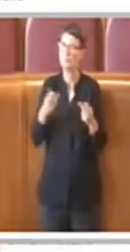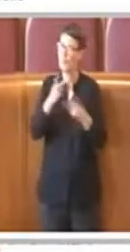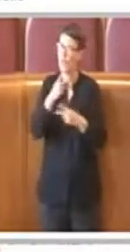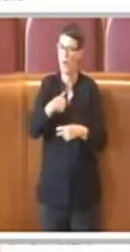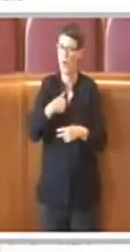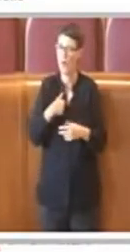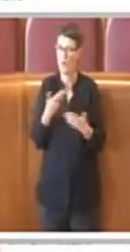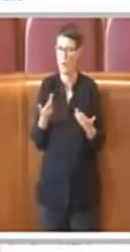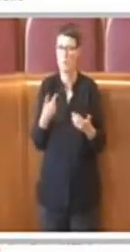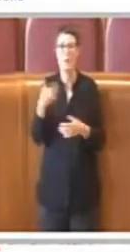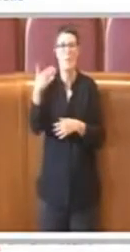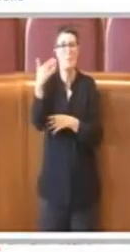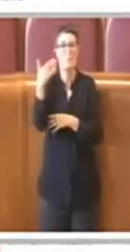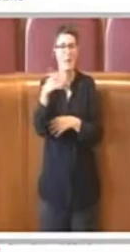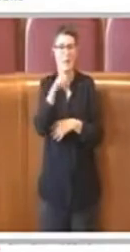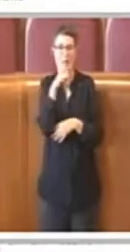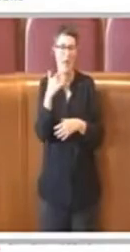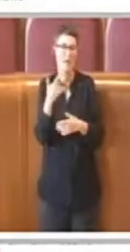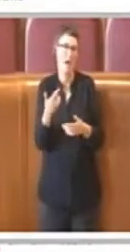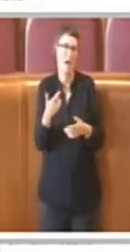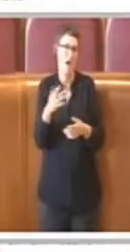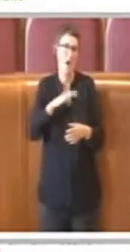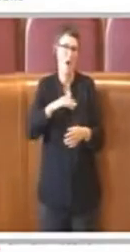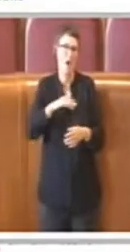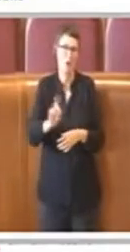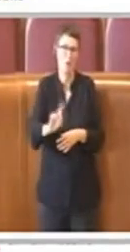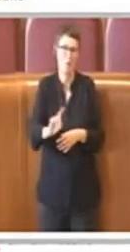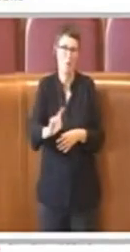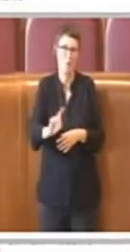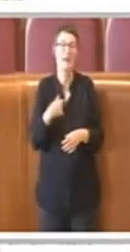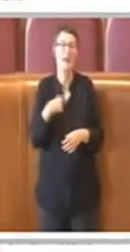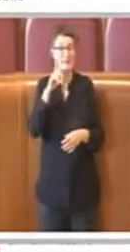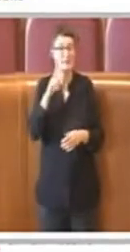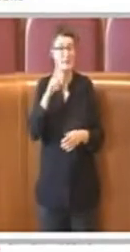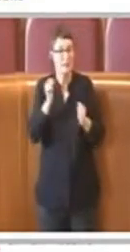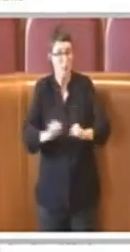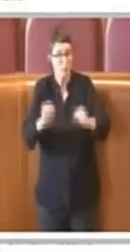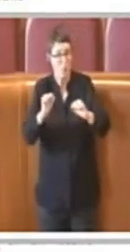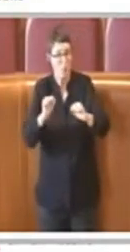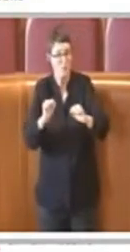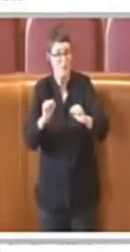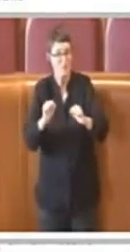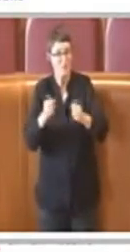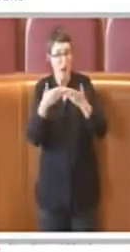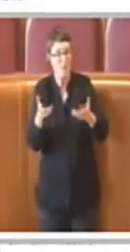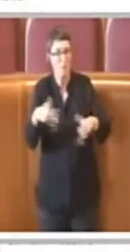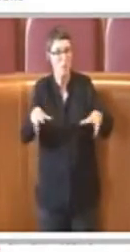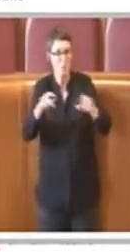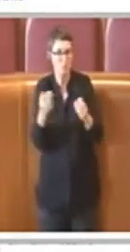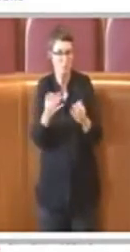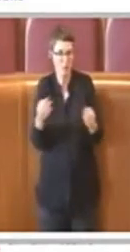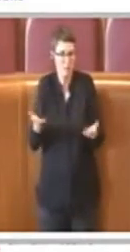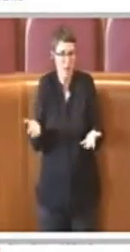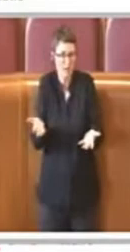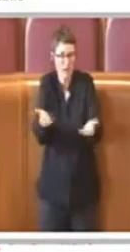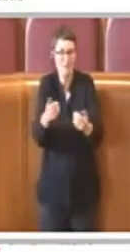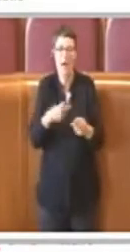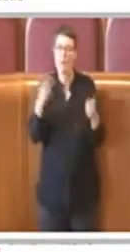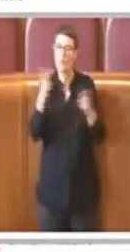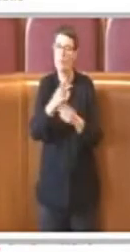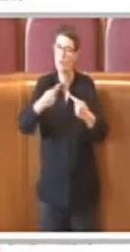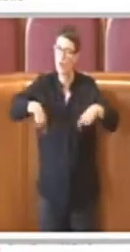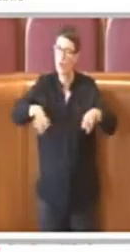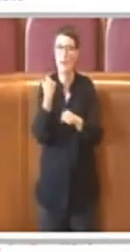guarda le bandierine, non guarda ai proclami, però caro Presidente, abbiamo fatto un lavoro costante in commissione su questo tema, il